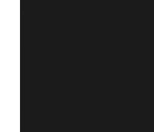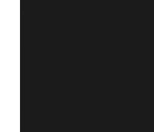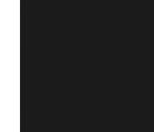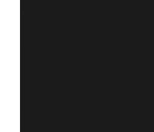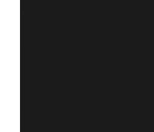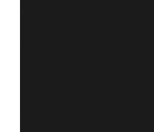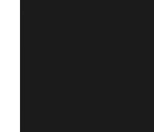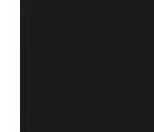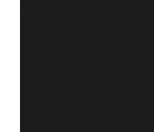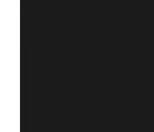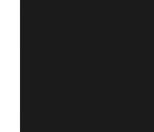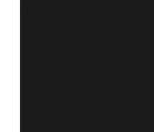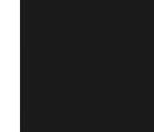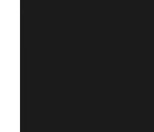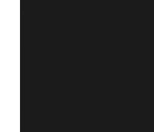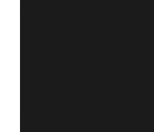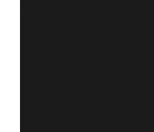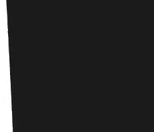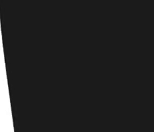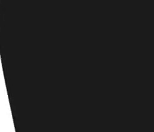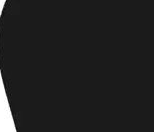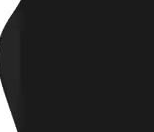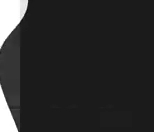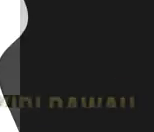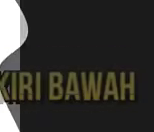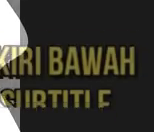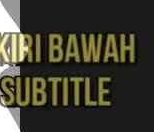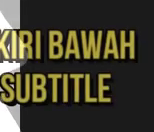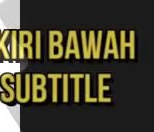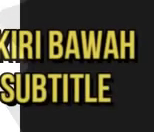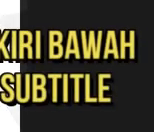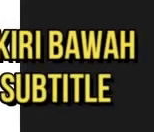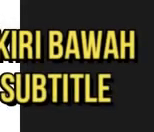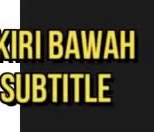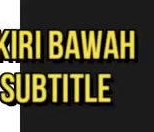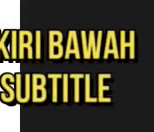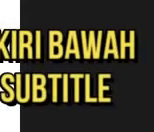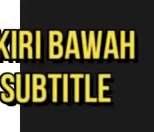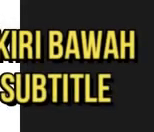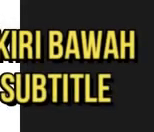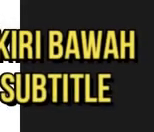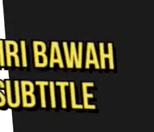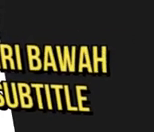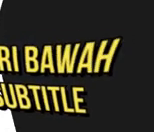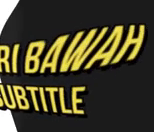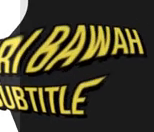Terima kasih, Mbak Purwanti. Genap sudah kita menjadi anggota formasi disabilitas.